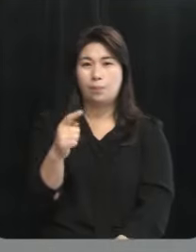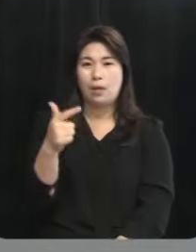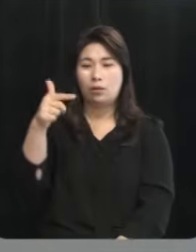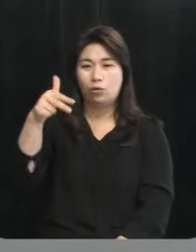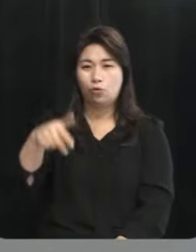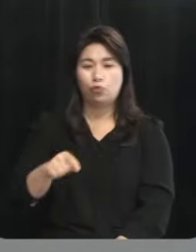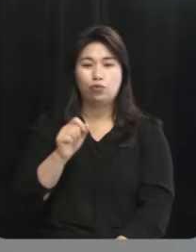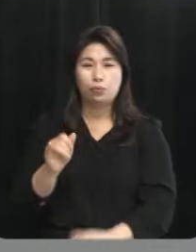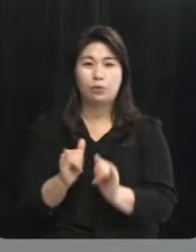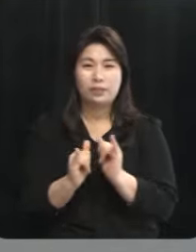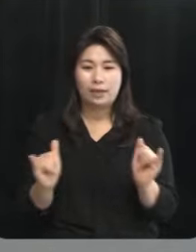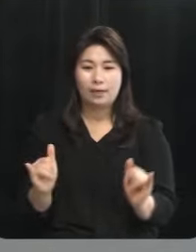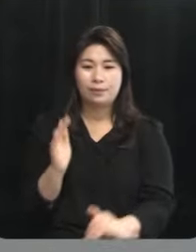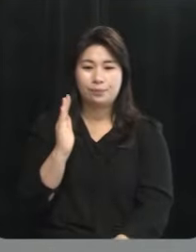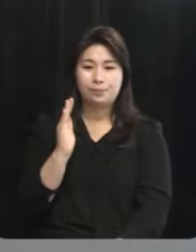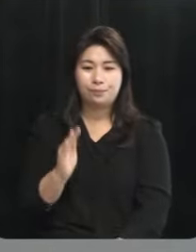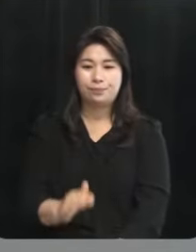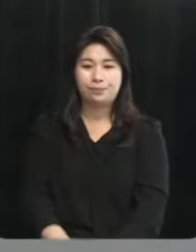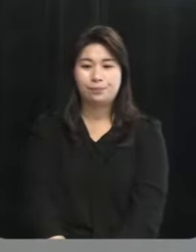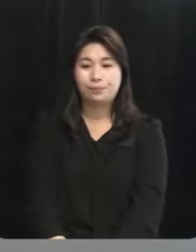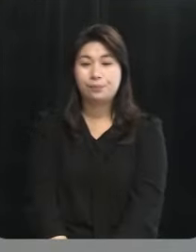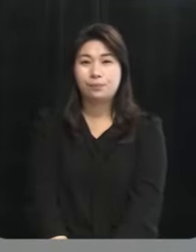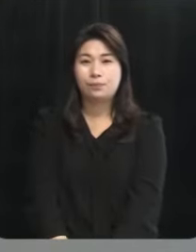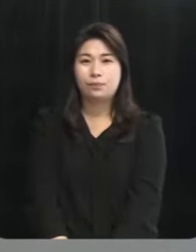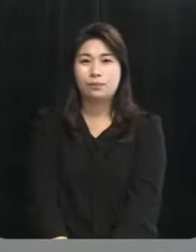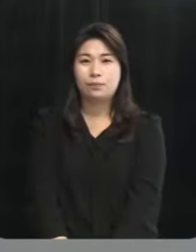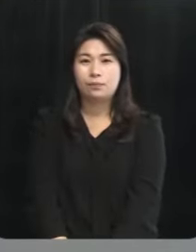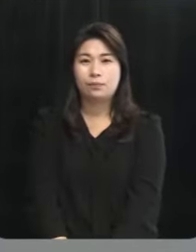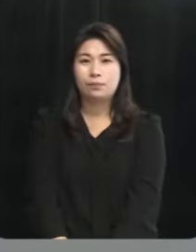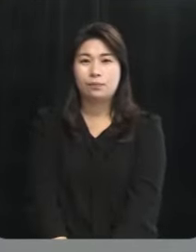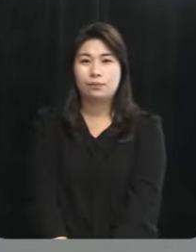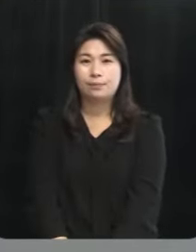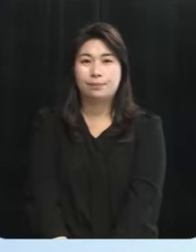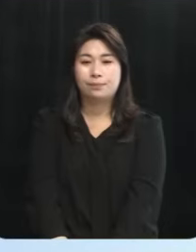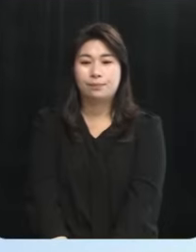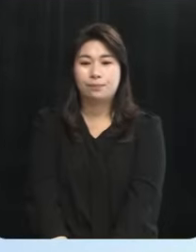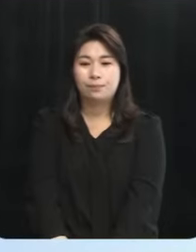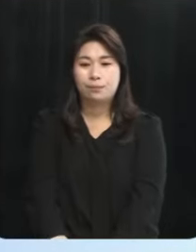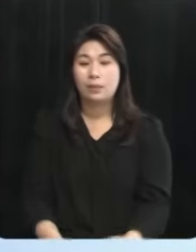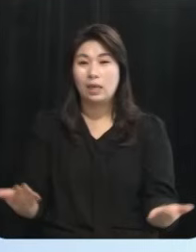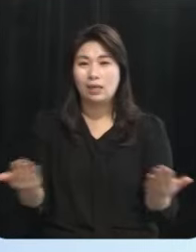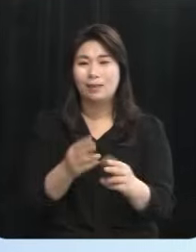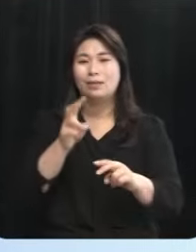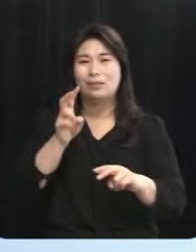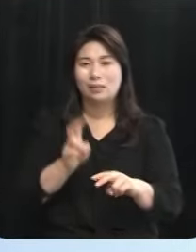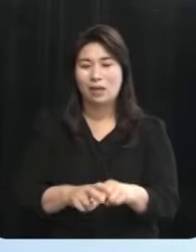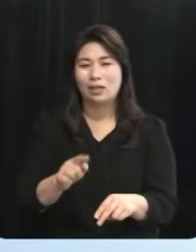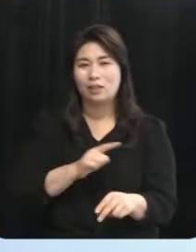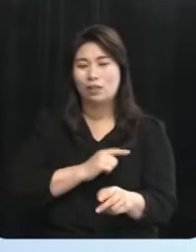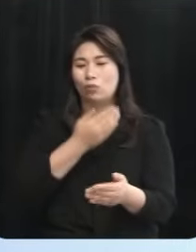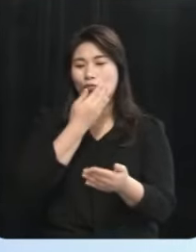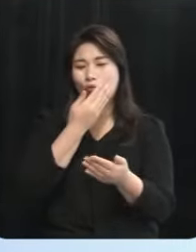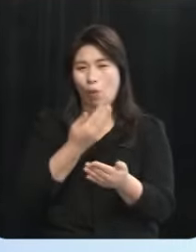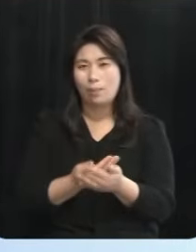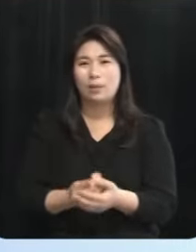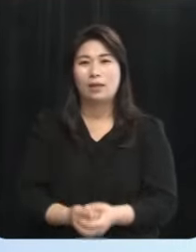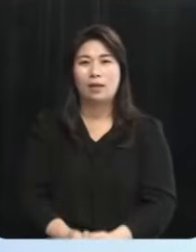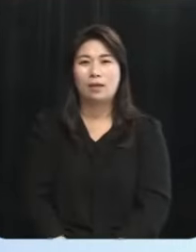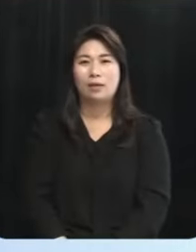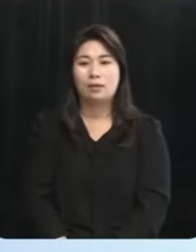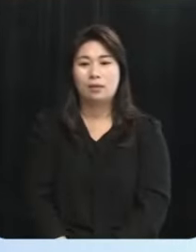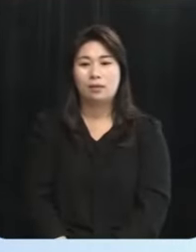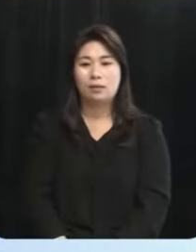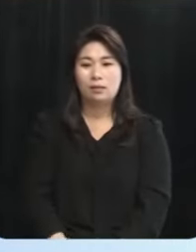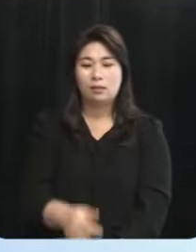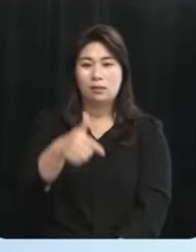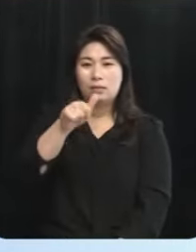말씀해 주시기 바라겠습니다 지역경제 활성화 해법입니다 역시 일자리가 가장 중요합니다 김승훈